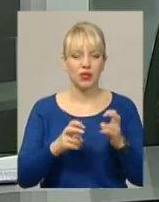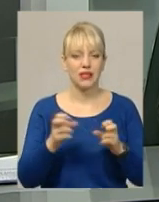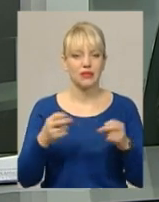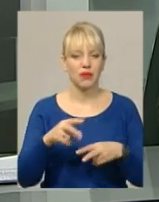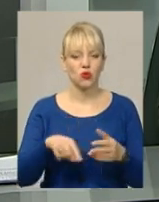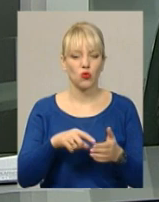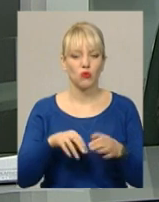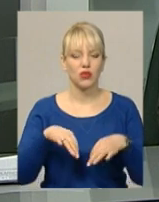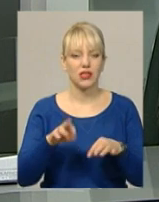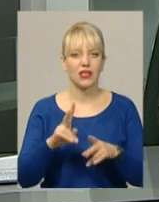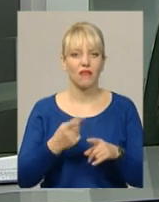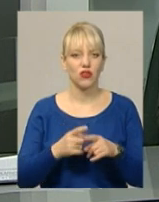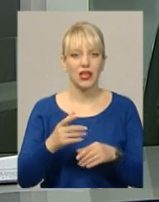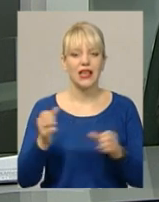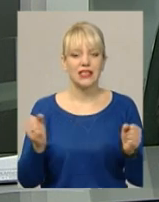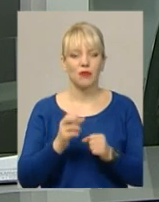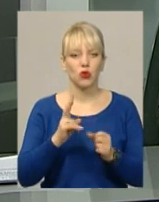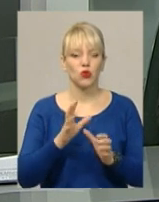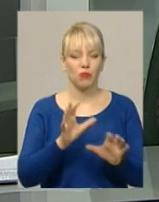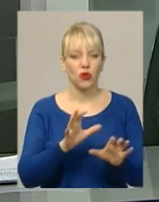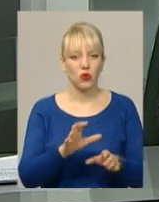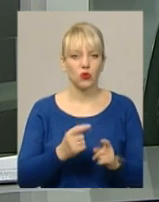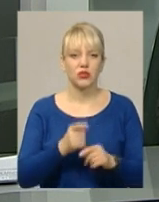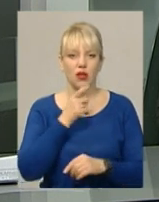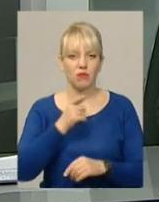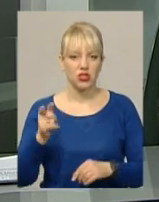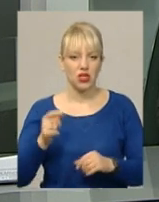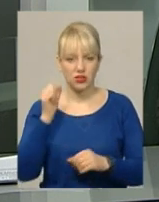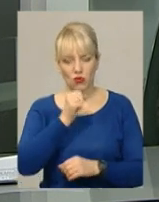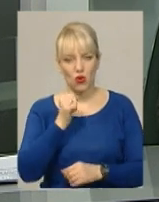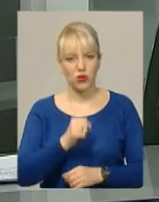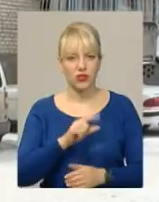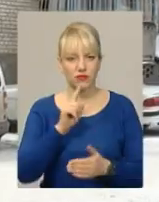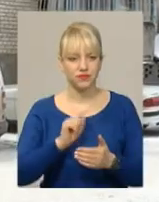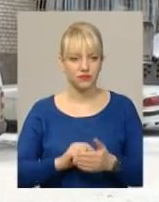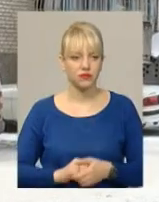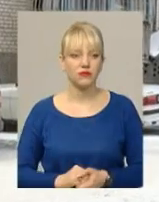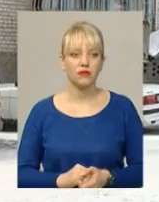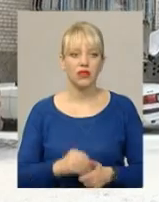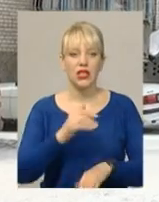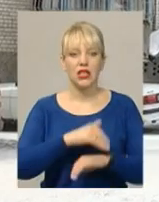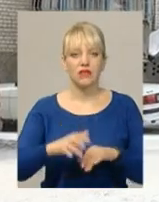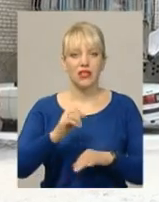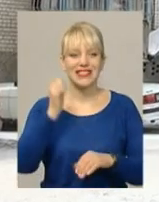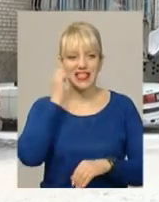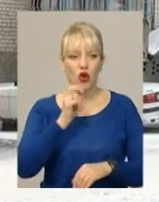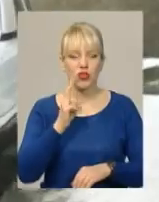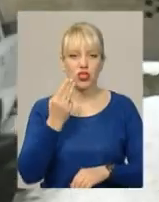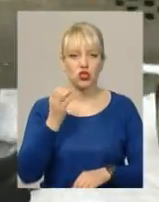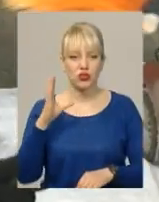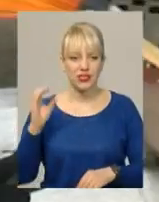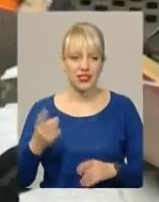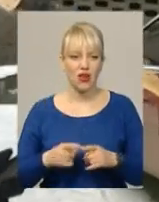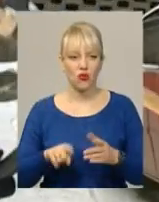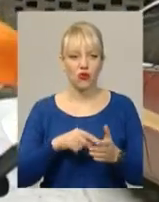Як вони зимують і хто про них піклується під час морозів, розкаже Вікторія Паламар. Двір на вулиці Старокостянтинівське шосе у